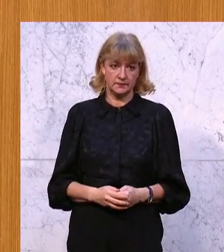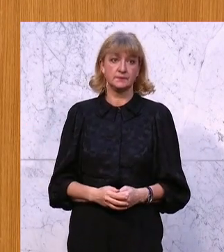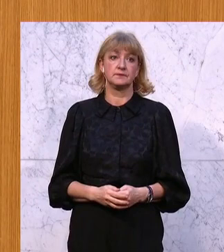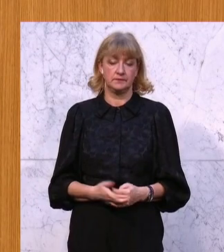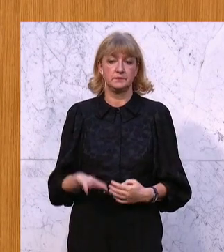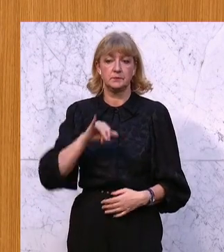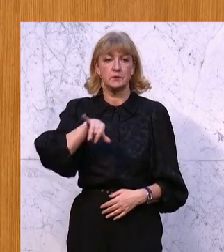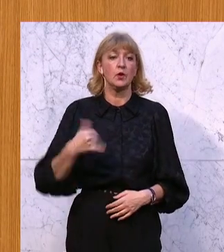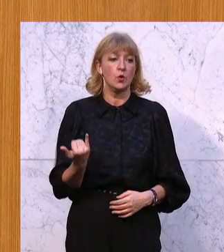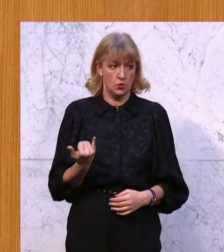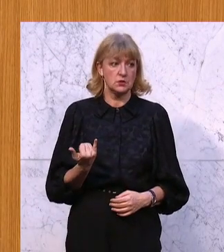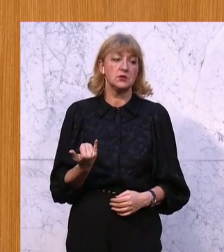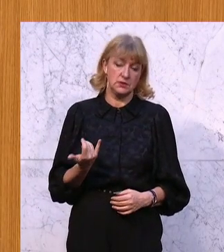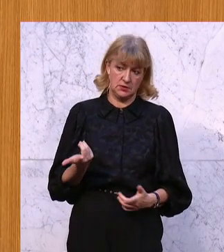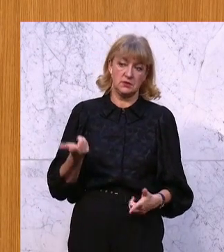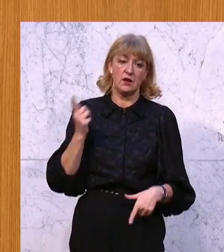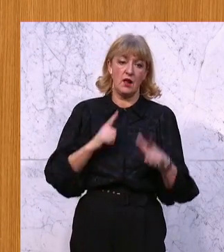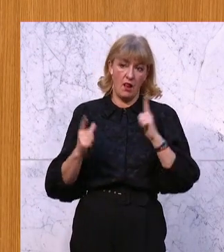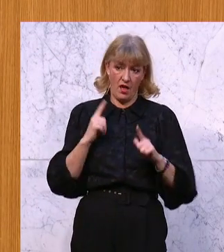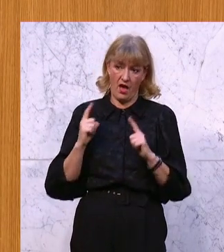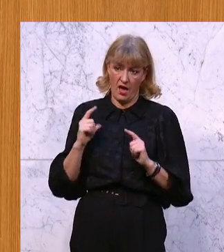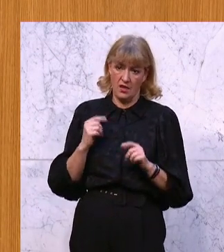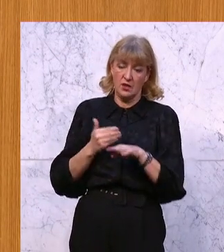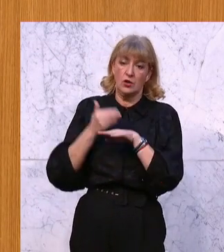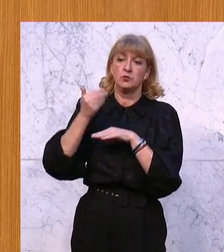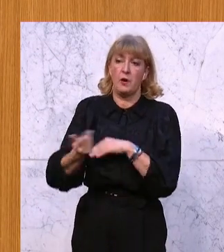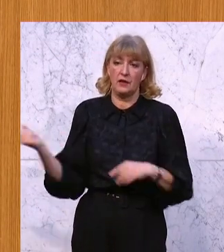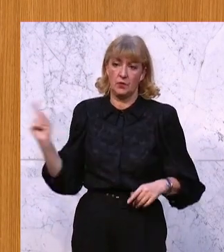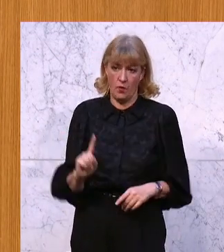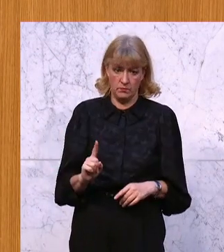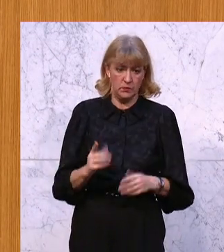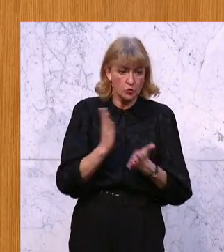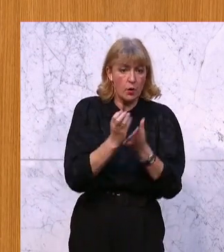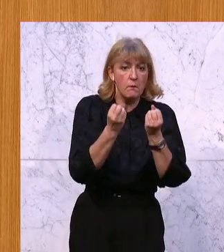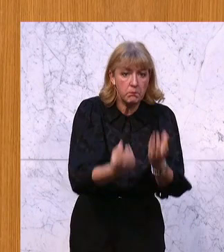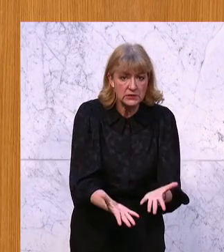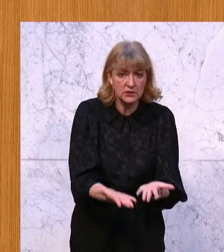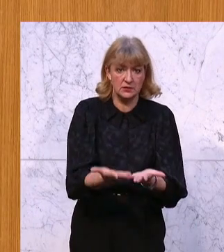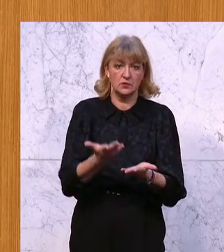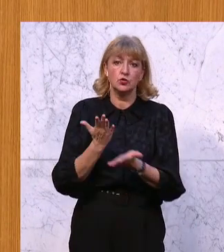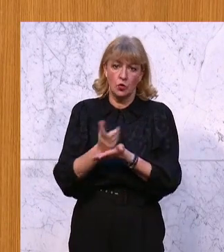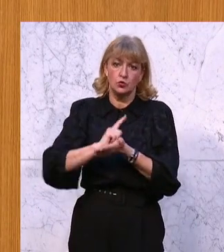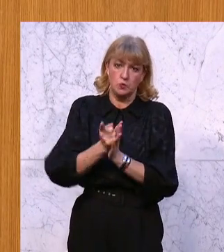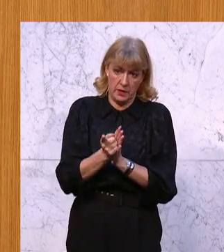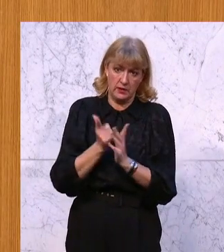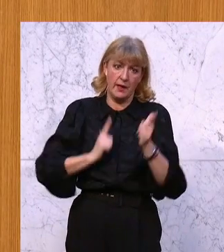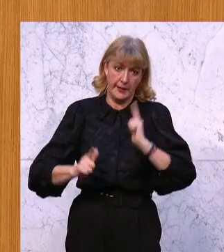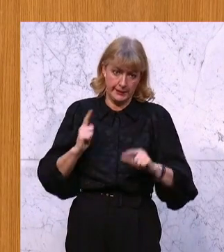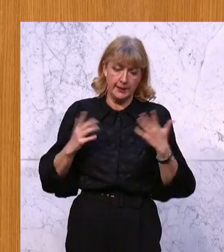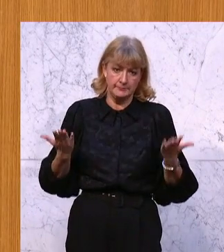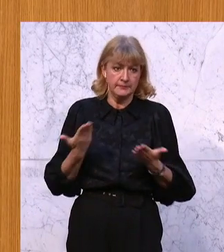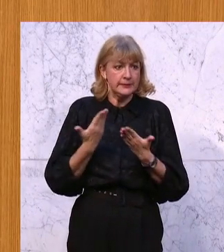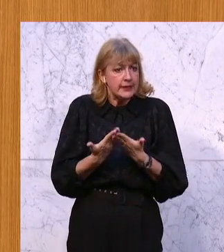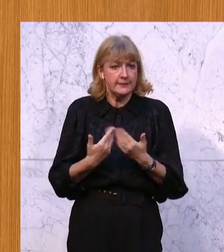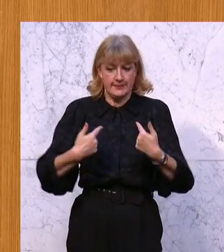Die Justiz kommt leider erst dann zum Zug, wenn schon etwas passiert ist, wenn es schon zu spät ist. Daher ist es mir